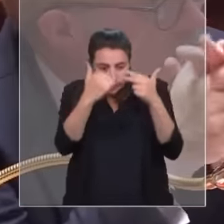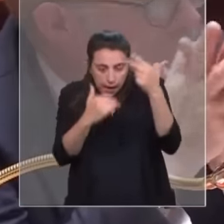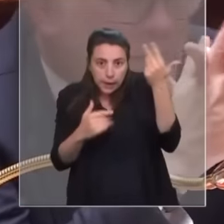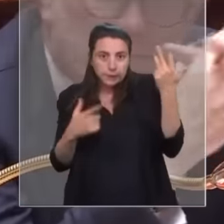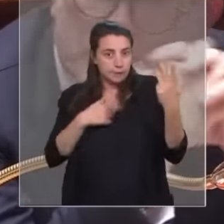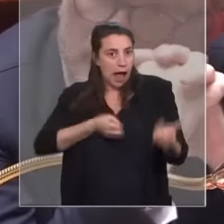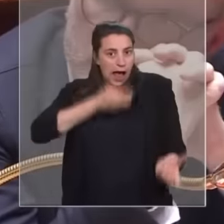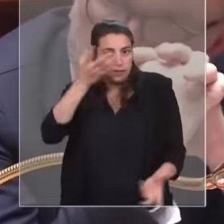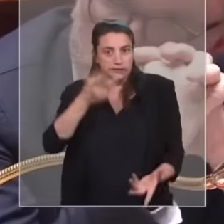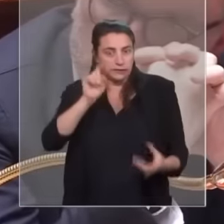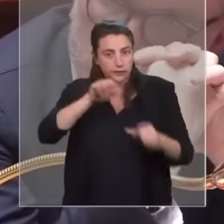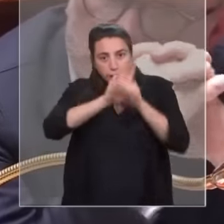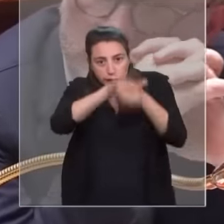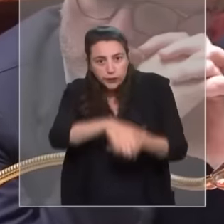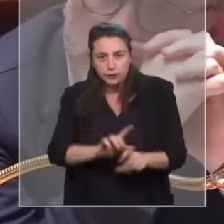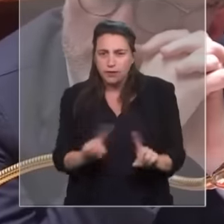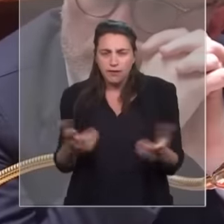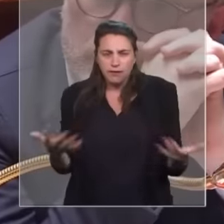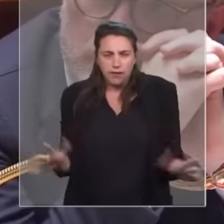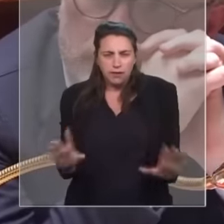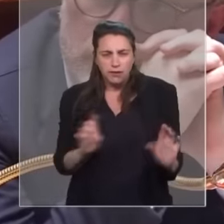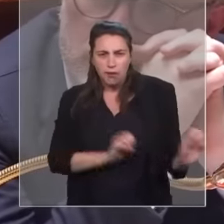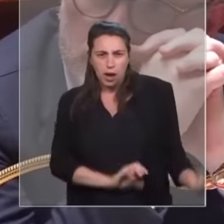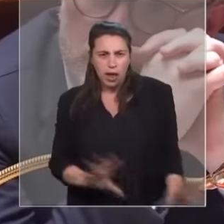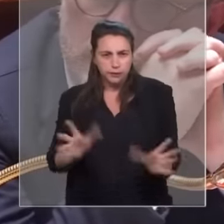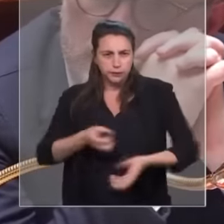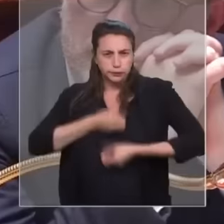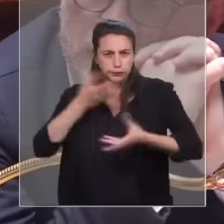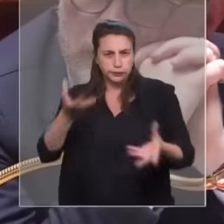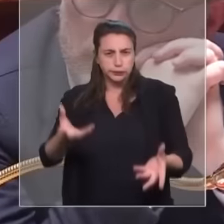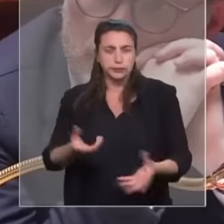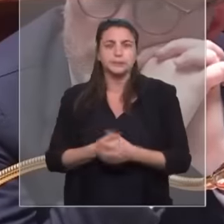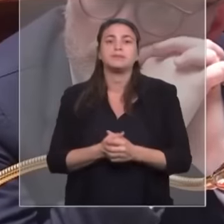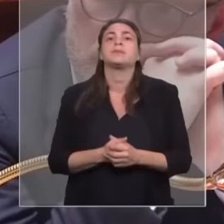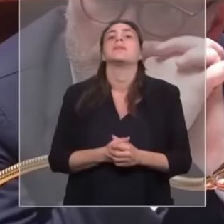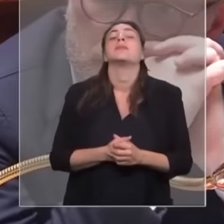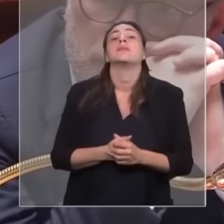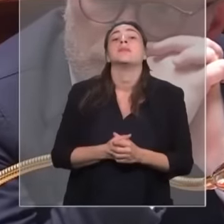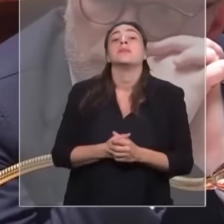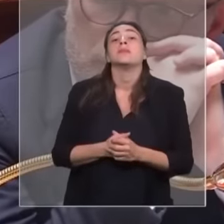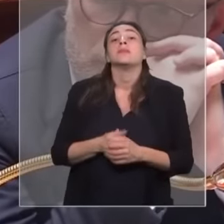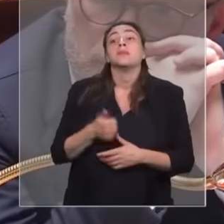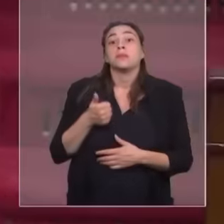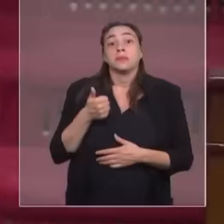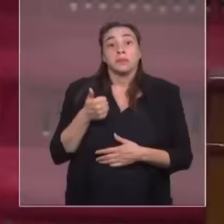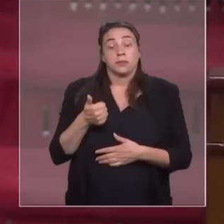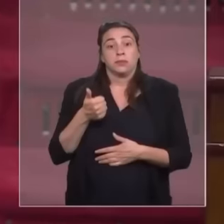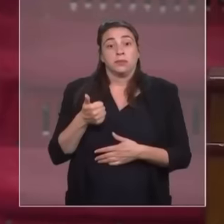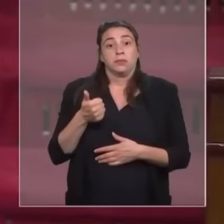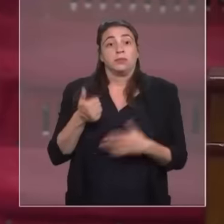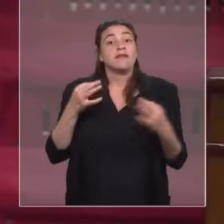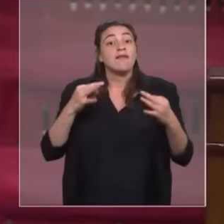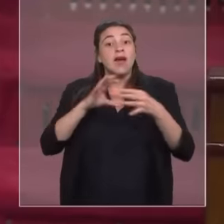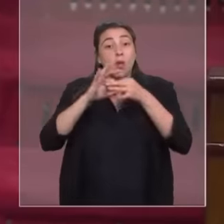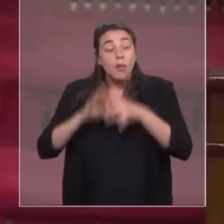appliquant ces injustes sanctions collectives, vous vous en prenez au puissant vecteur de paix que sont les coopérations